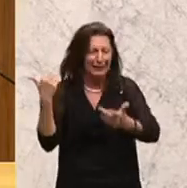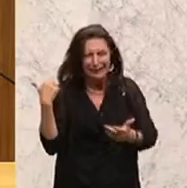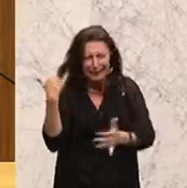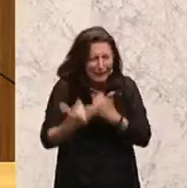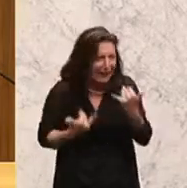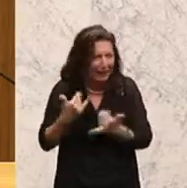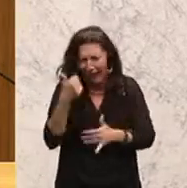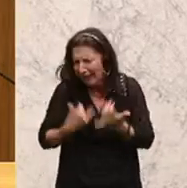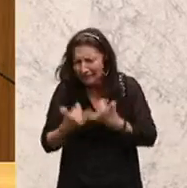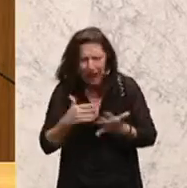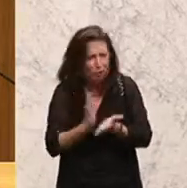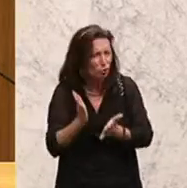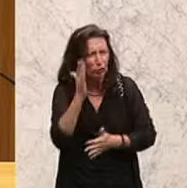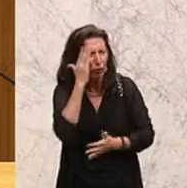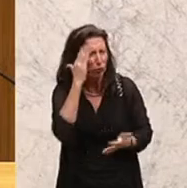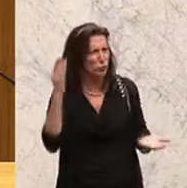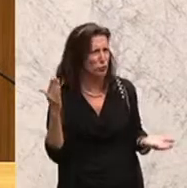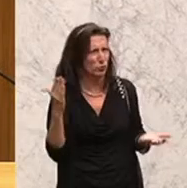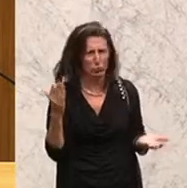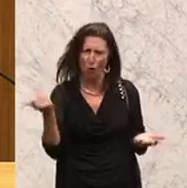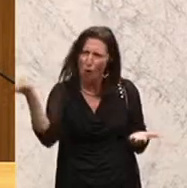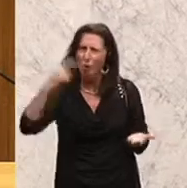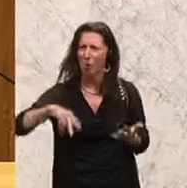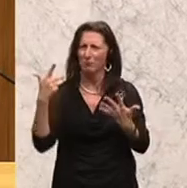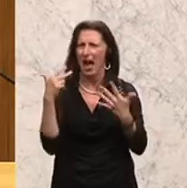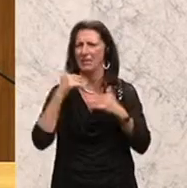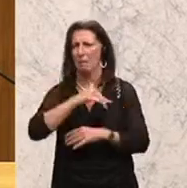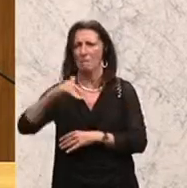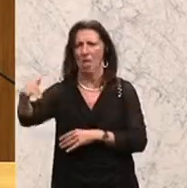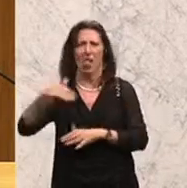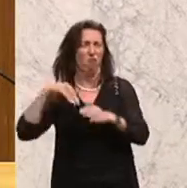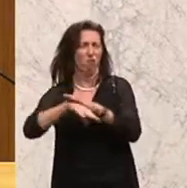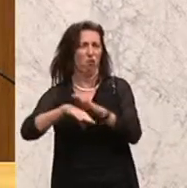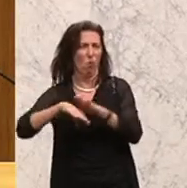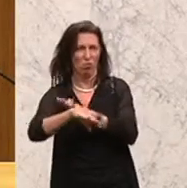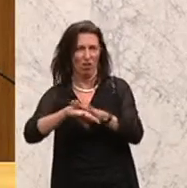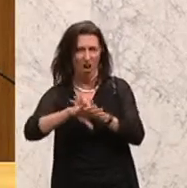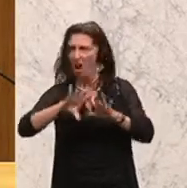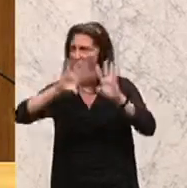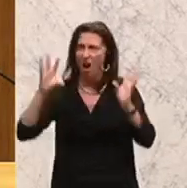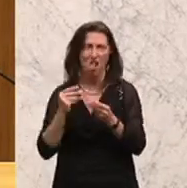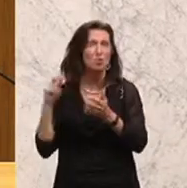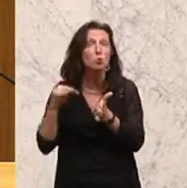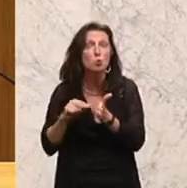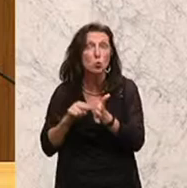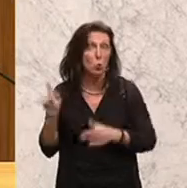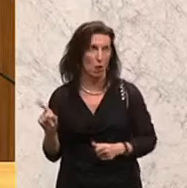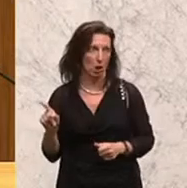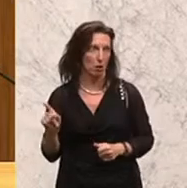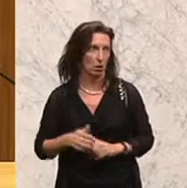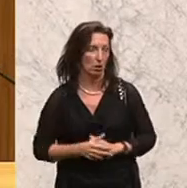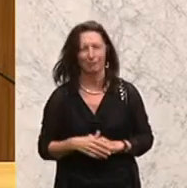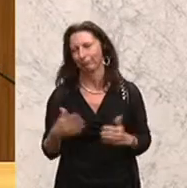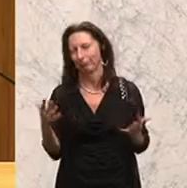haben vor einem Jahr so gewusst, dass acht Millionen Flüchtlinge in Syrien unterwegs sind. Die haben wir glaubt, die kommen nicht. Vier Millionen davon im Ausland.